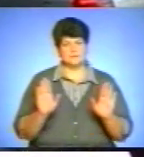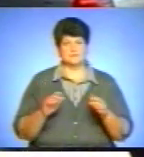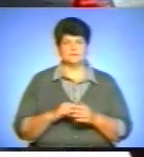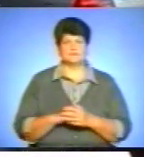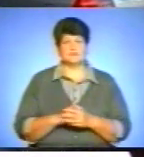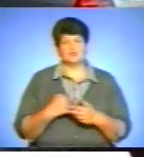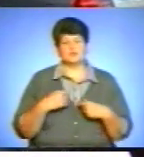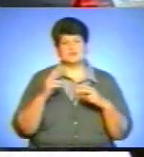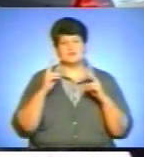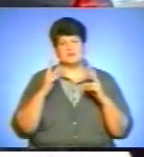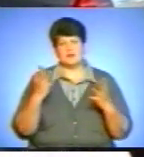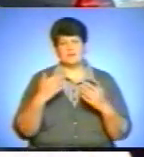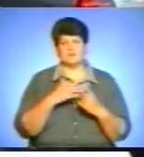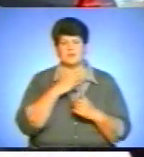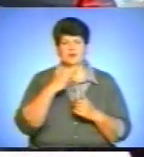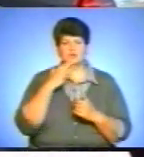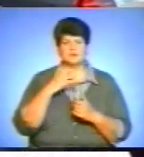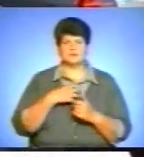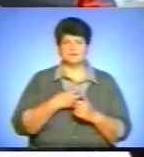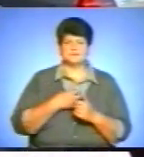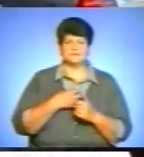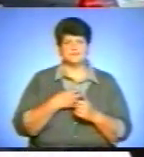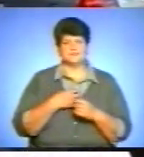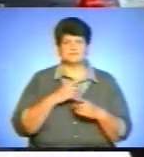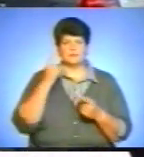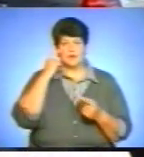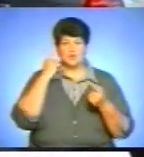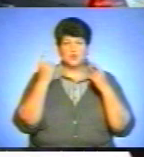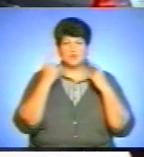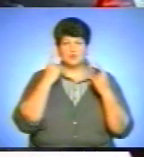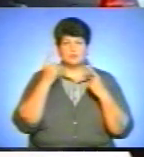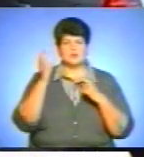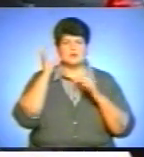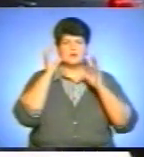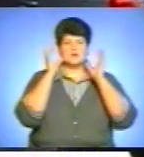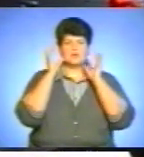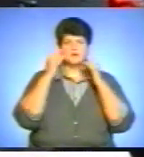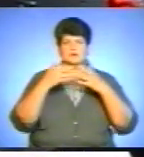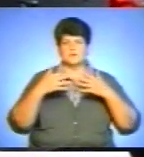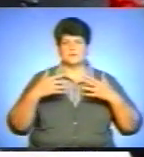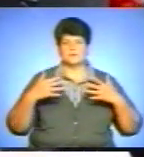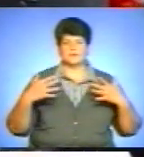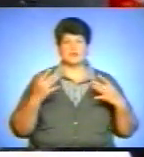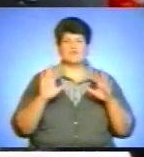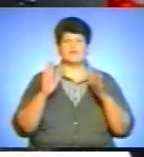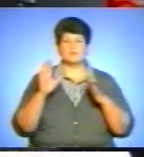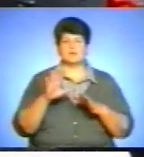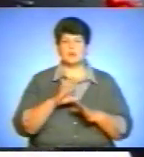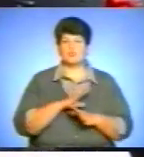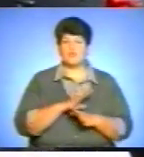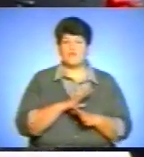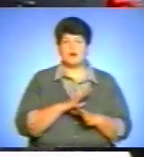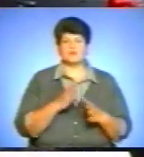Я знаю, чогось вже багато сумнів таких у нас, знаєте, наслухаєшся того всього, які випадки бувають,